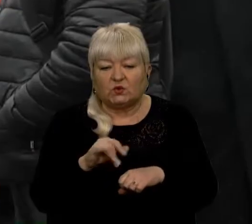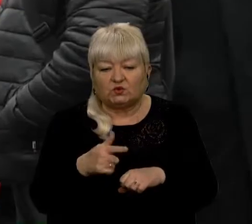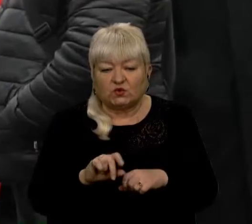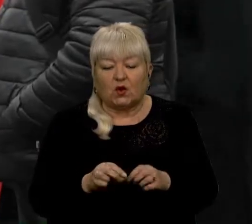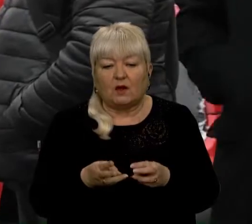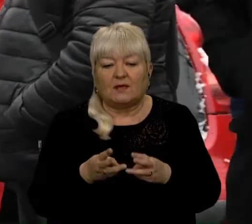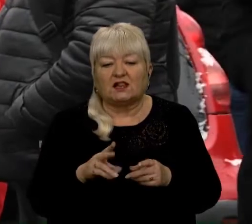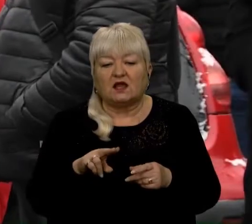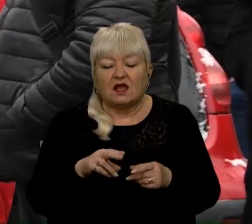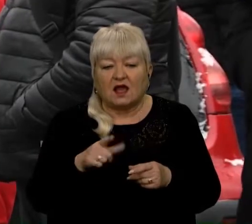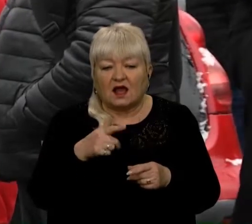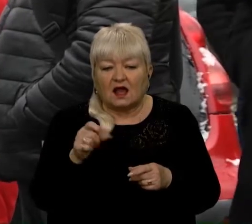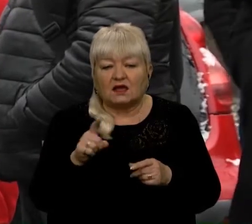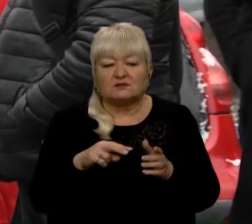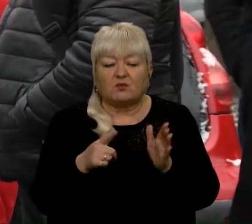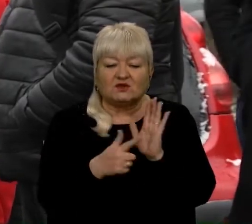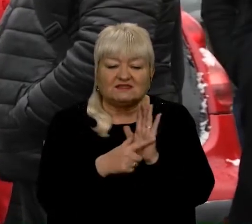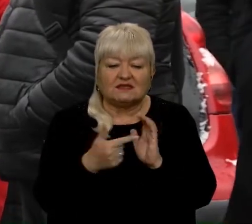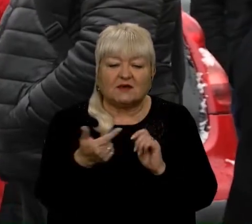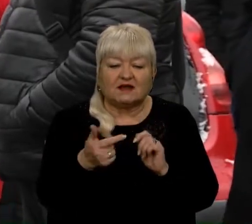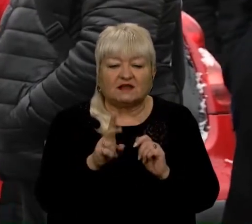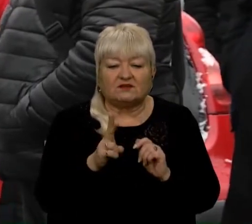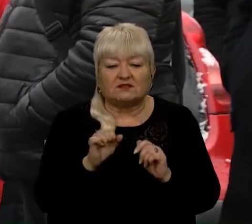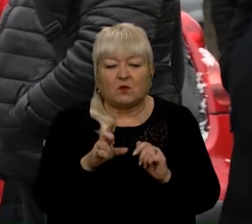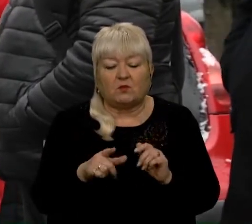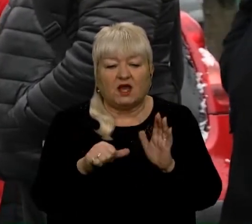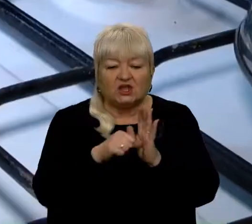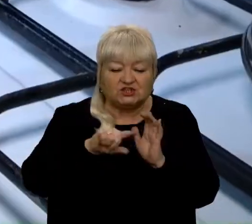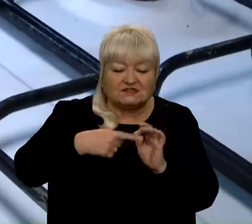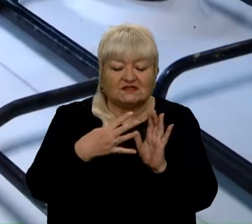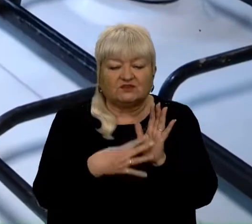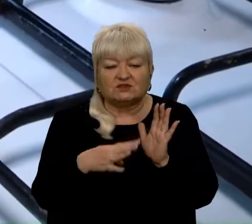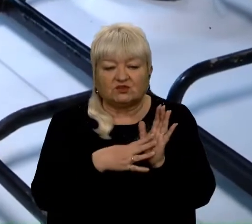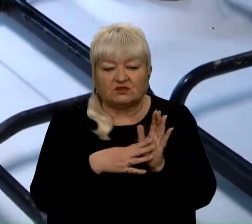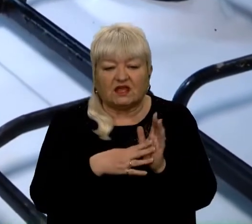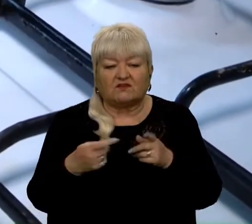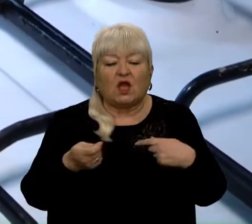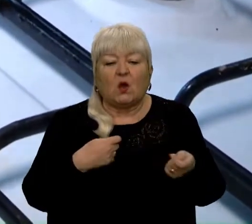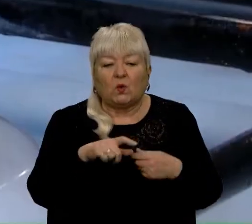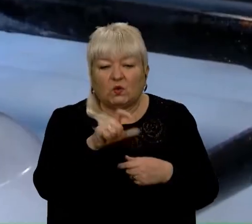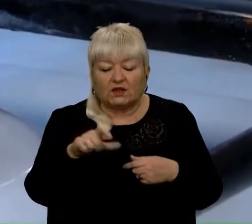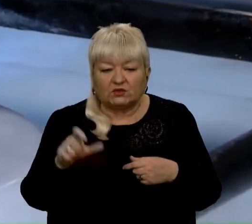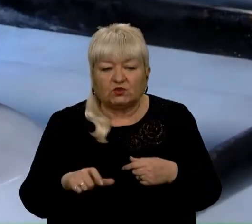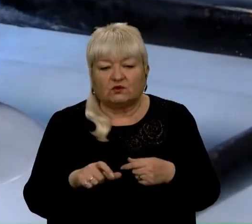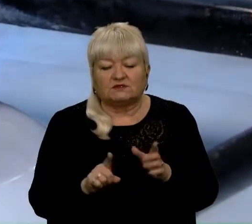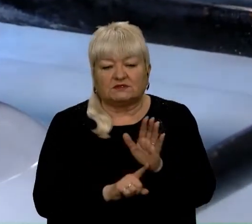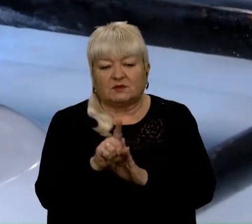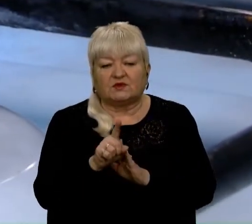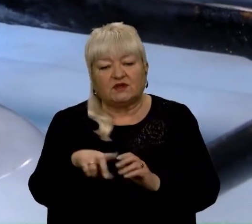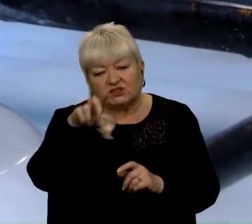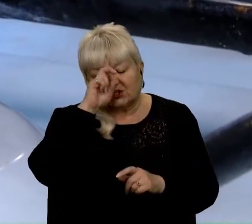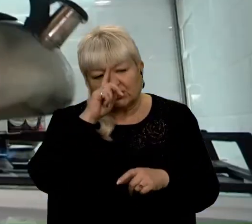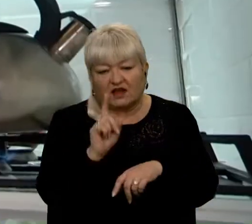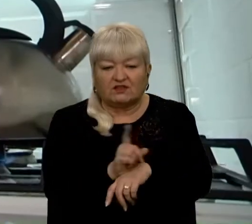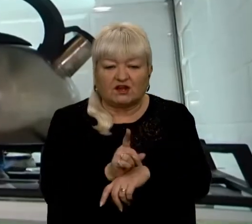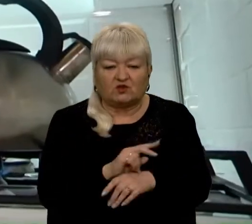по 7 гривень за куб, точніше 6,99. Урядовці запроваджують державне регулювання ціни на газ на період